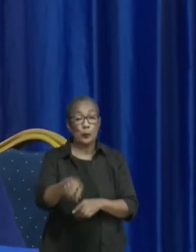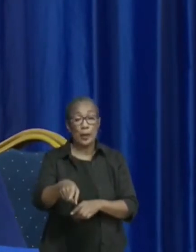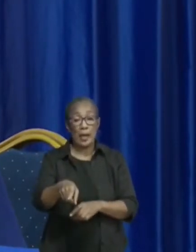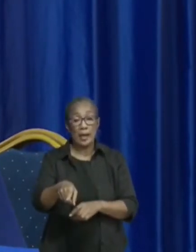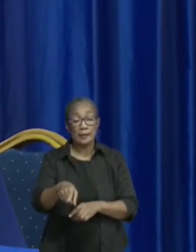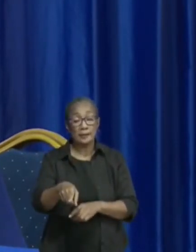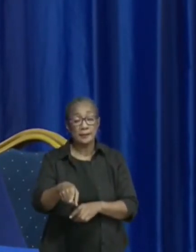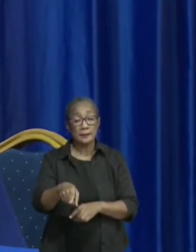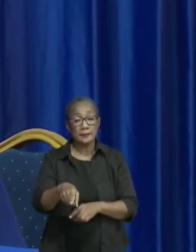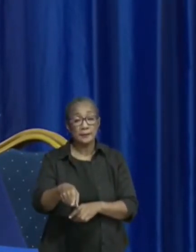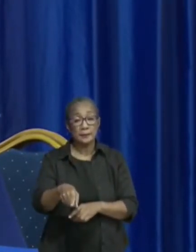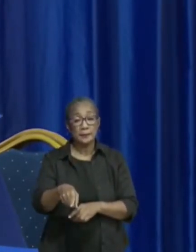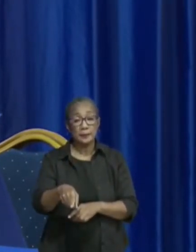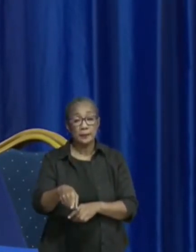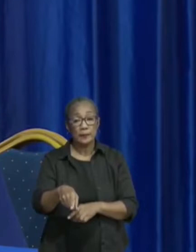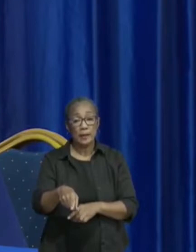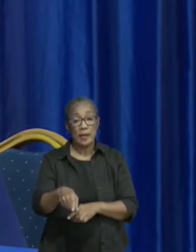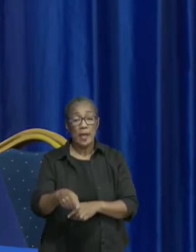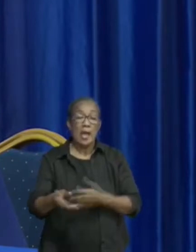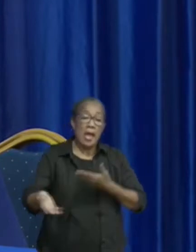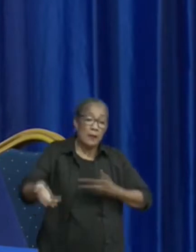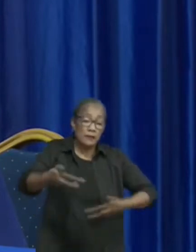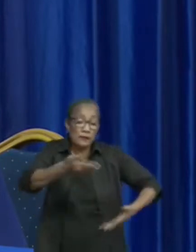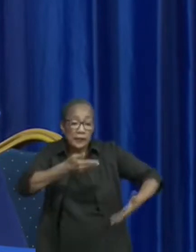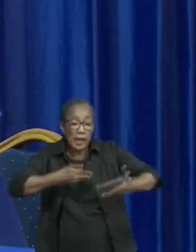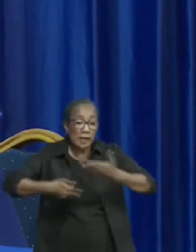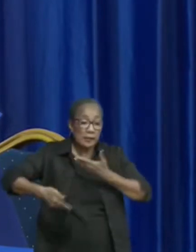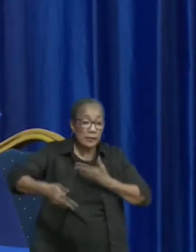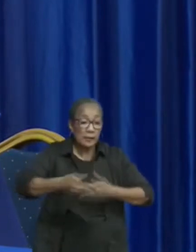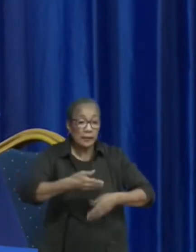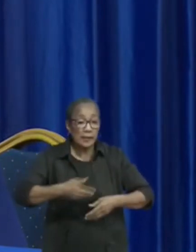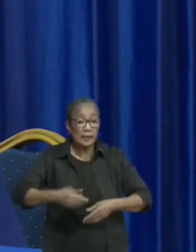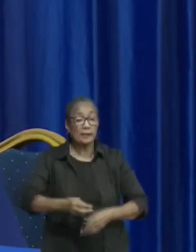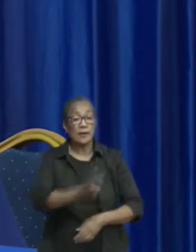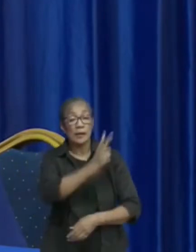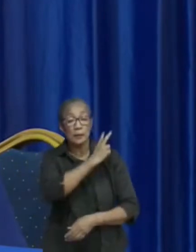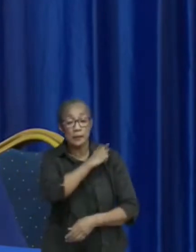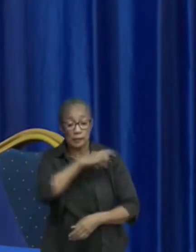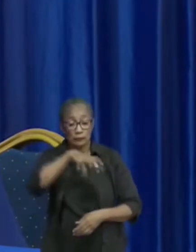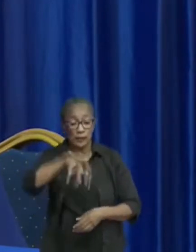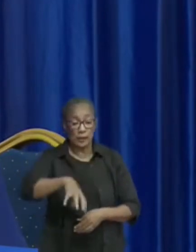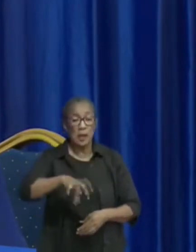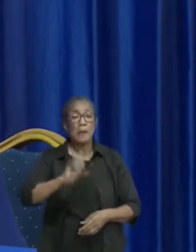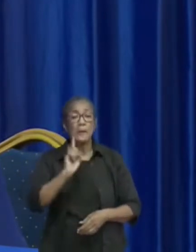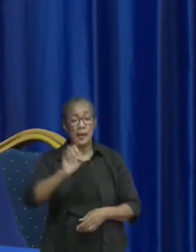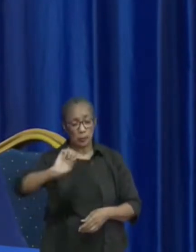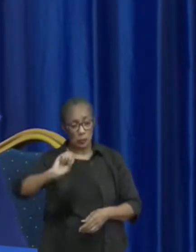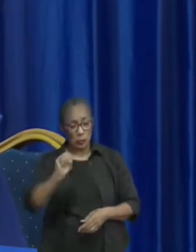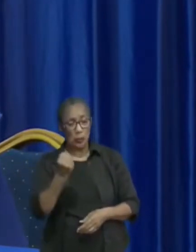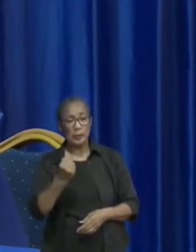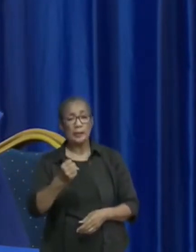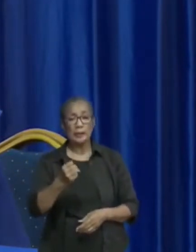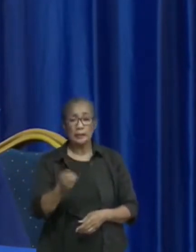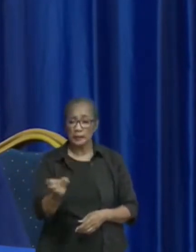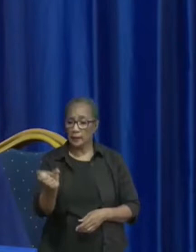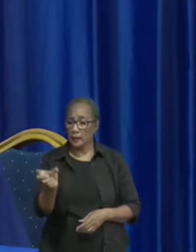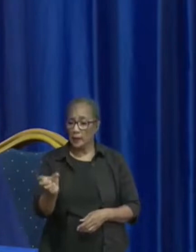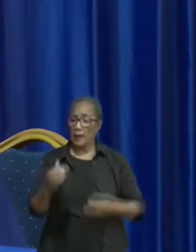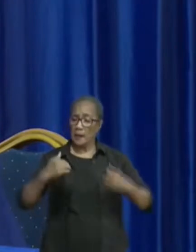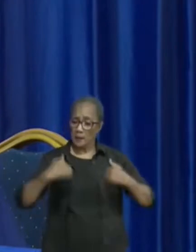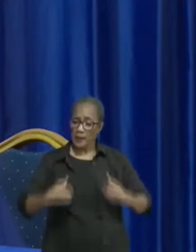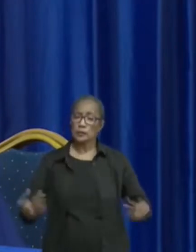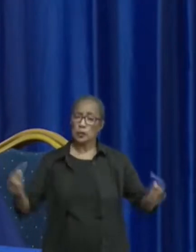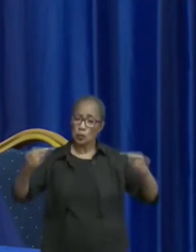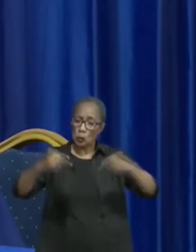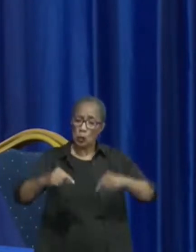Ik heb vragen gehad van kapiteins van de dorpen. Ja, maar kunnen die mensen nu in het dorp komen? U